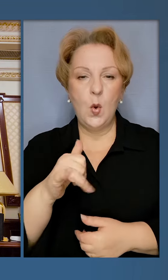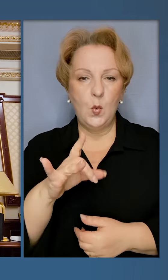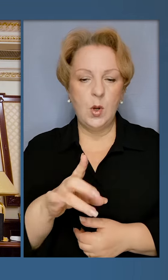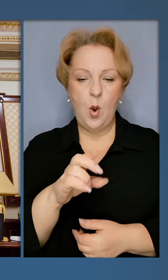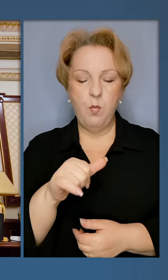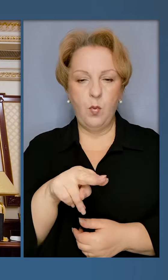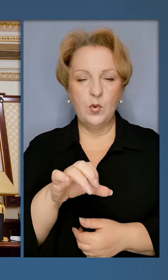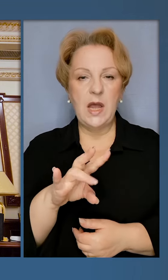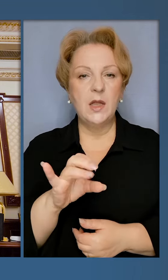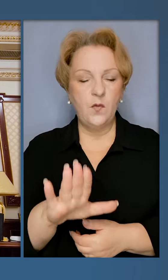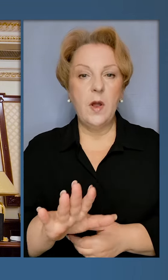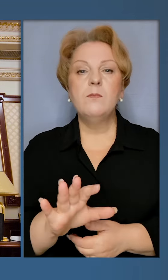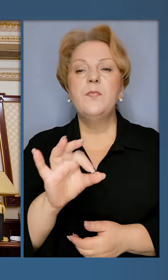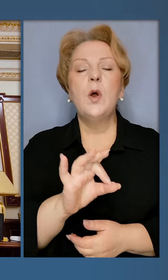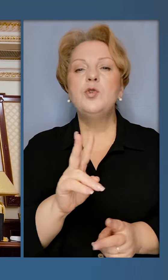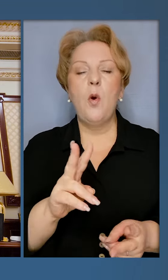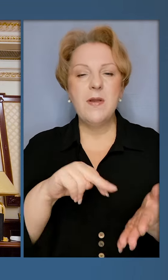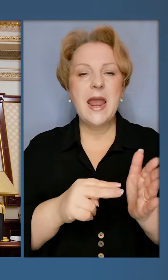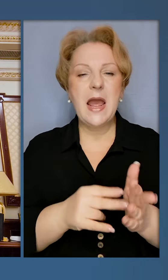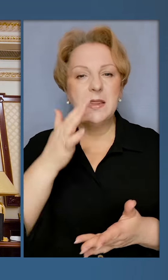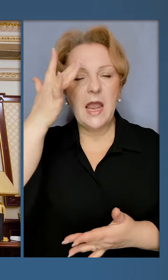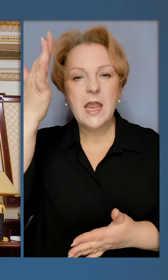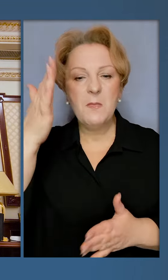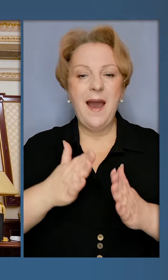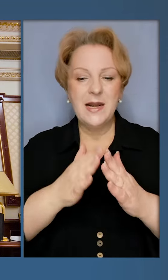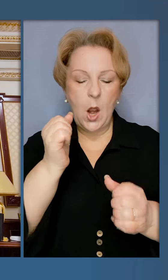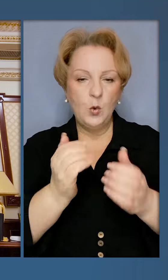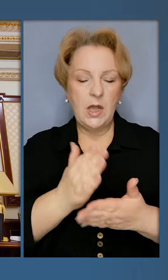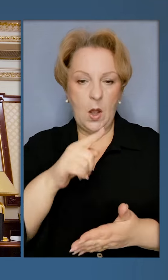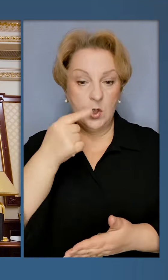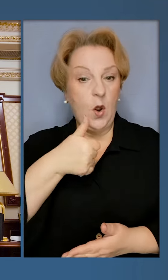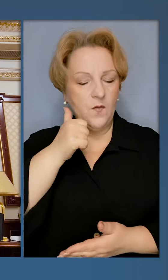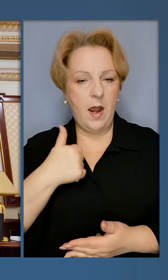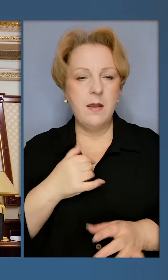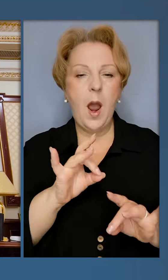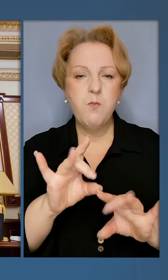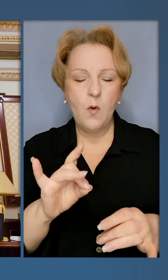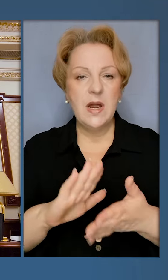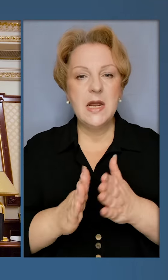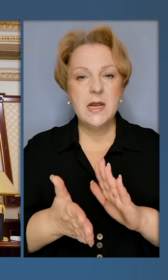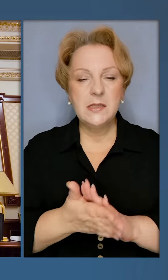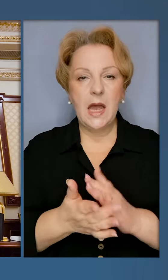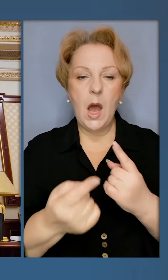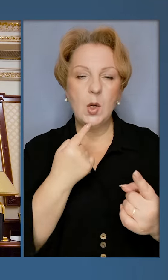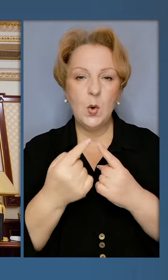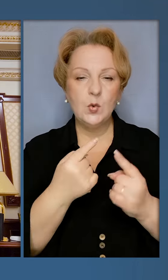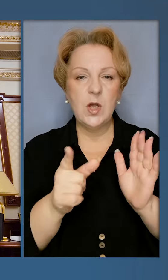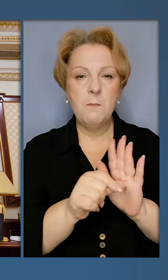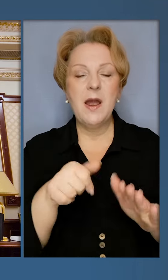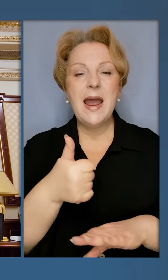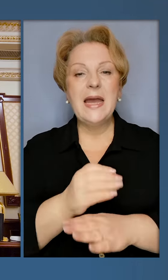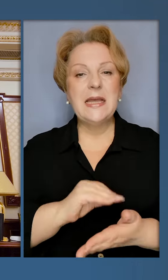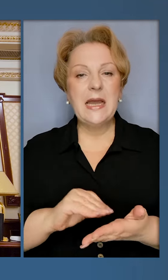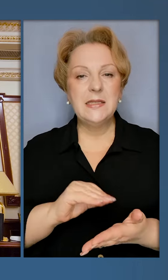Гурбуданова щодо того, які наміри ракетних ударів є у Росії. Вчора я пояснював ситуацію в розмові